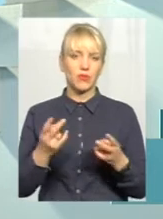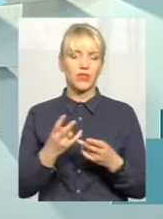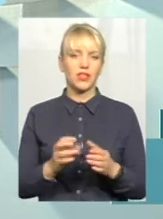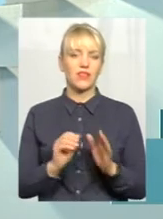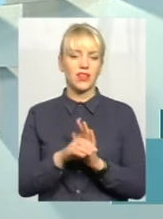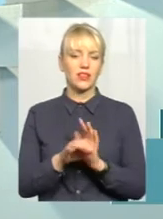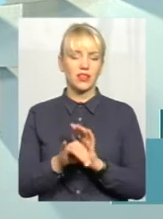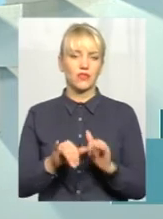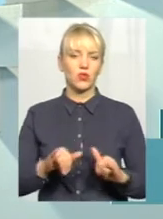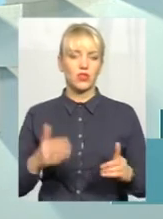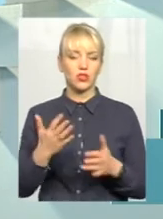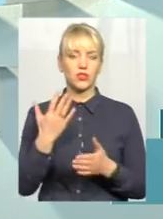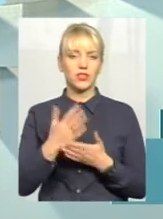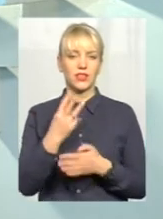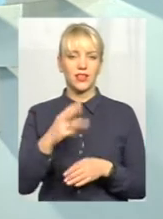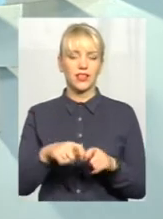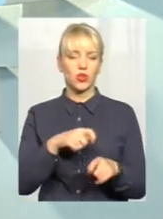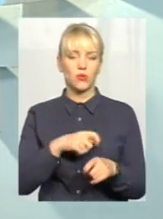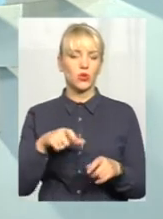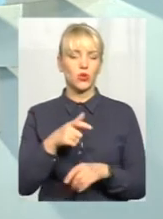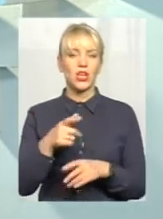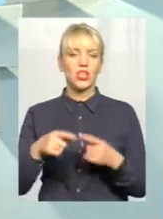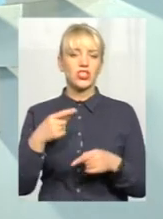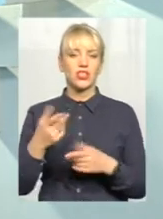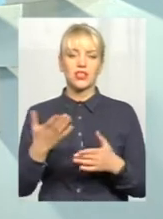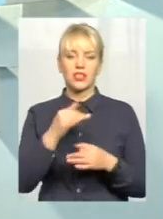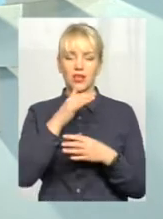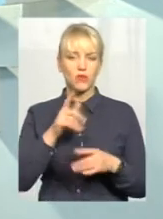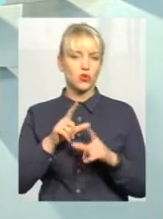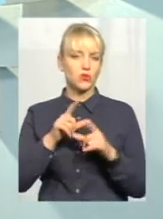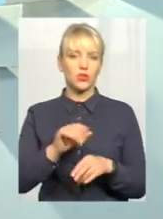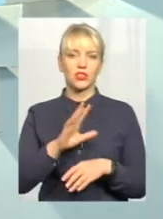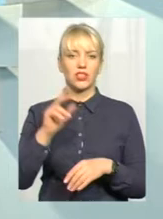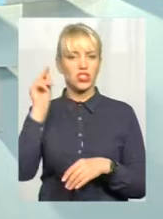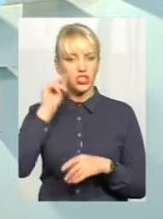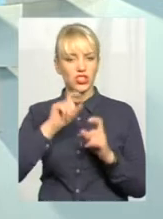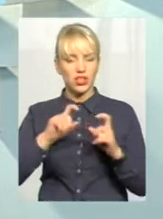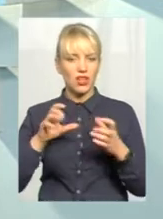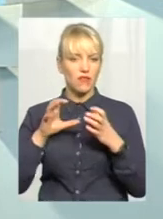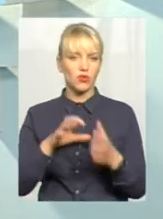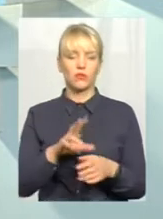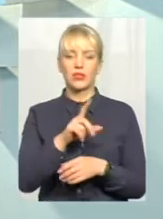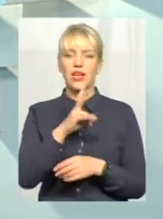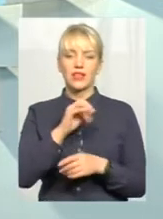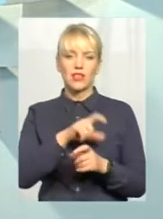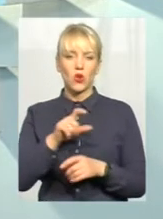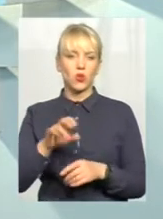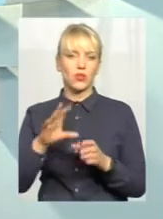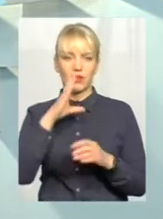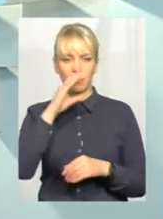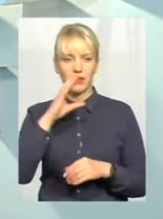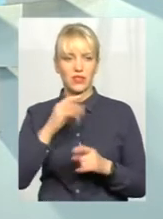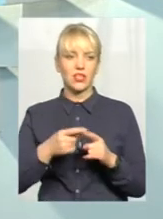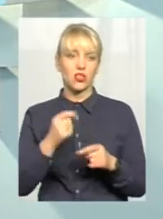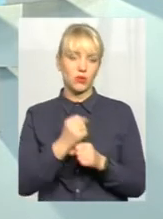три кілометри дороги, через які не можуть проїхати ні автобус, ні шкільний, ні люди, ні перевізники, то зробивши цих три кілометри…